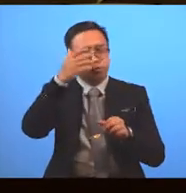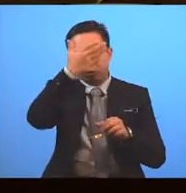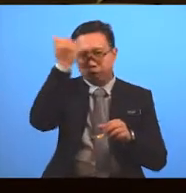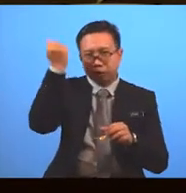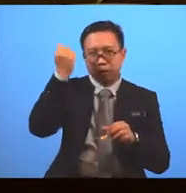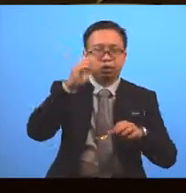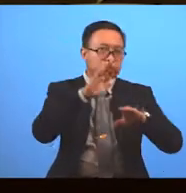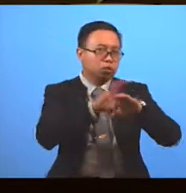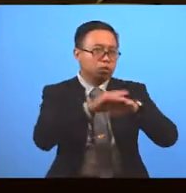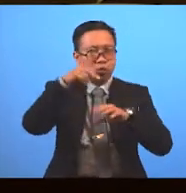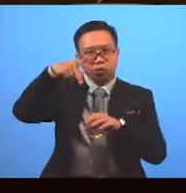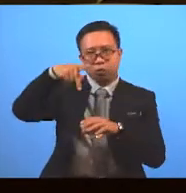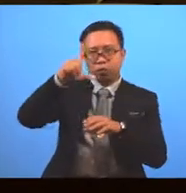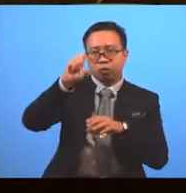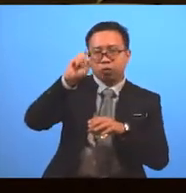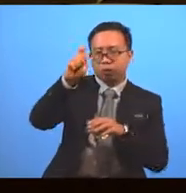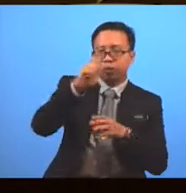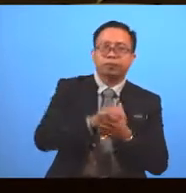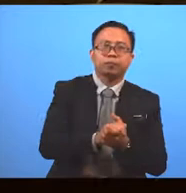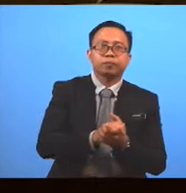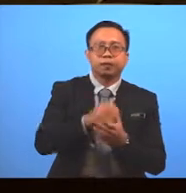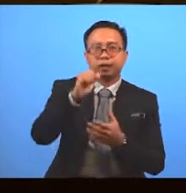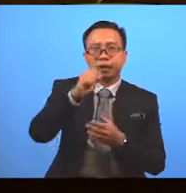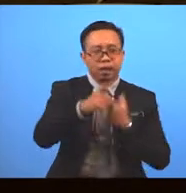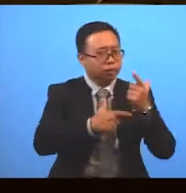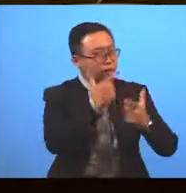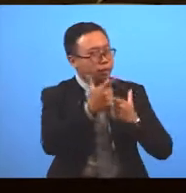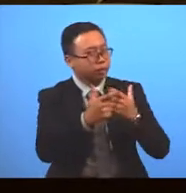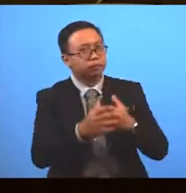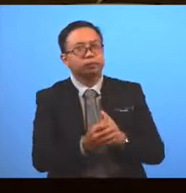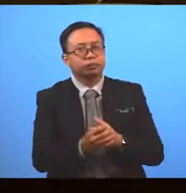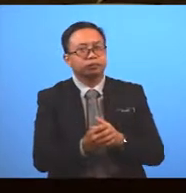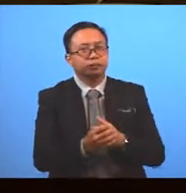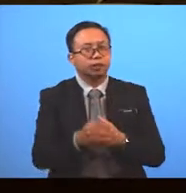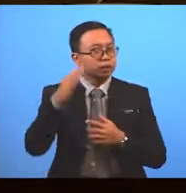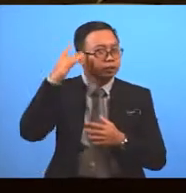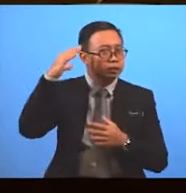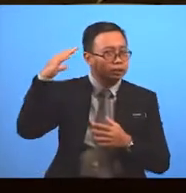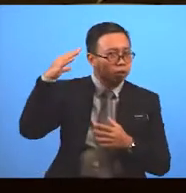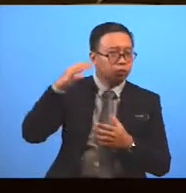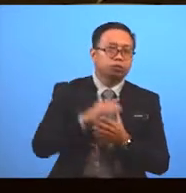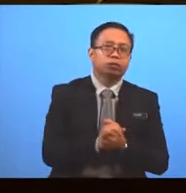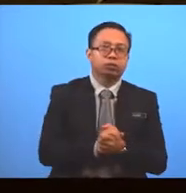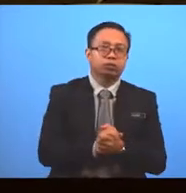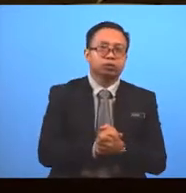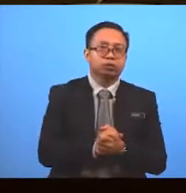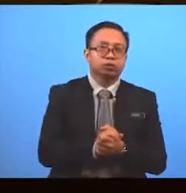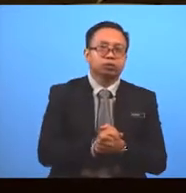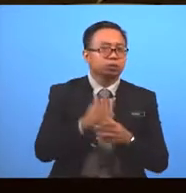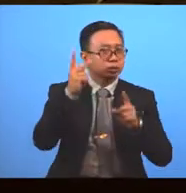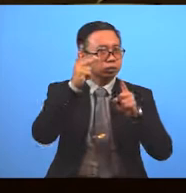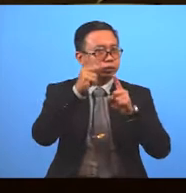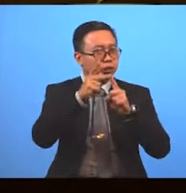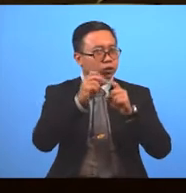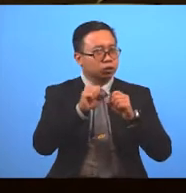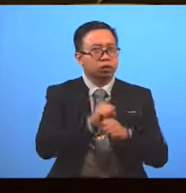on the Plot Acting Soundtrack Special